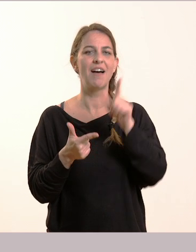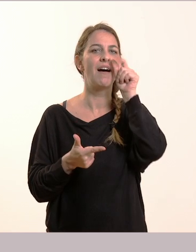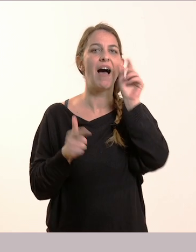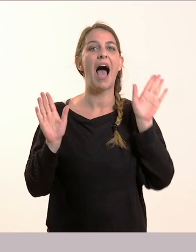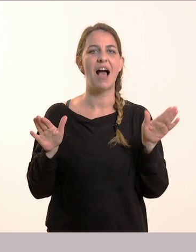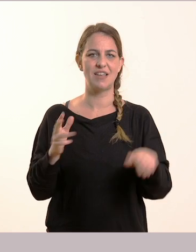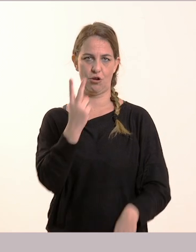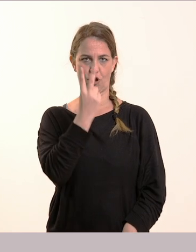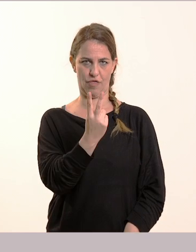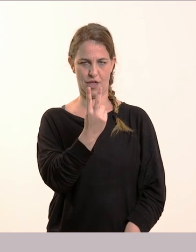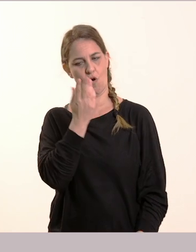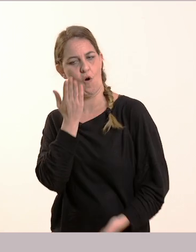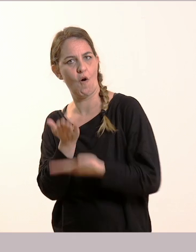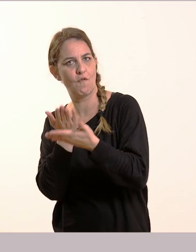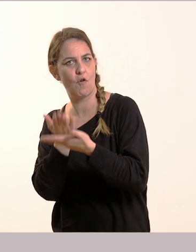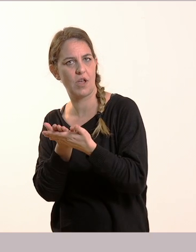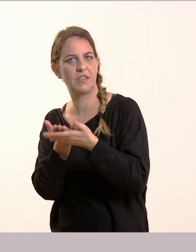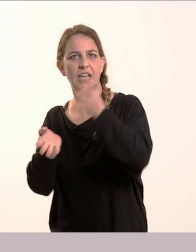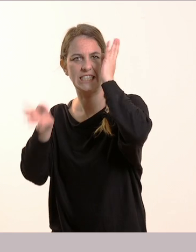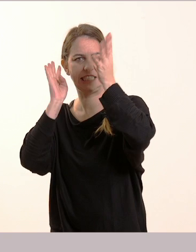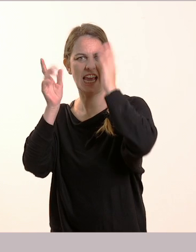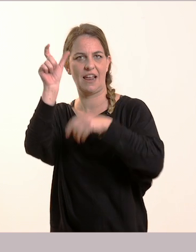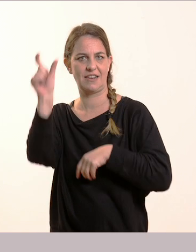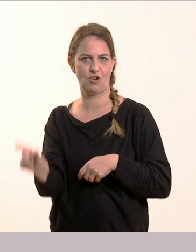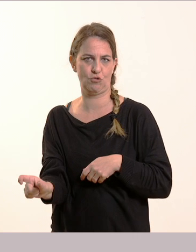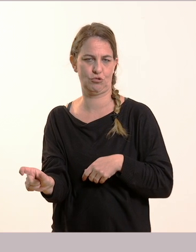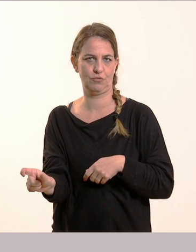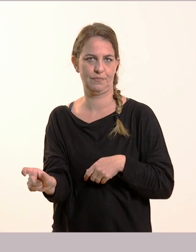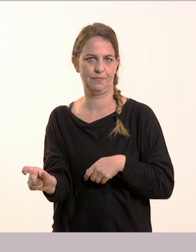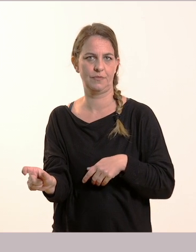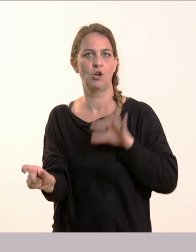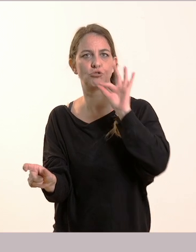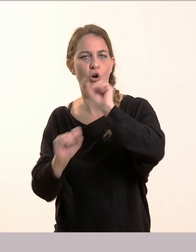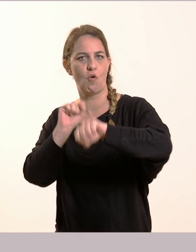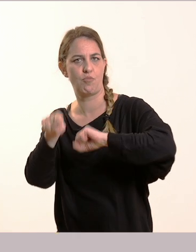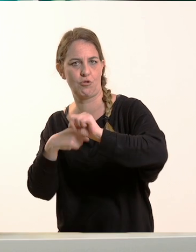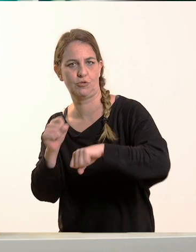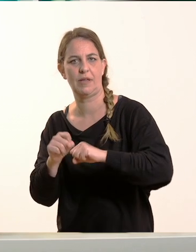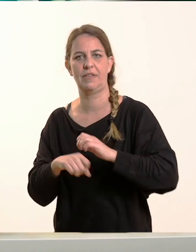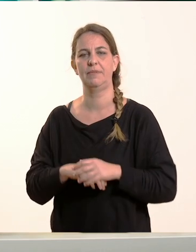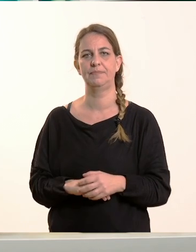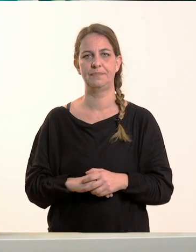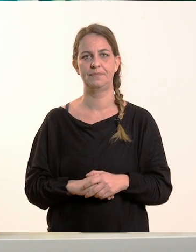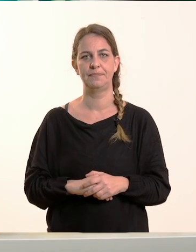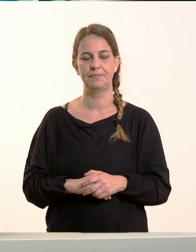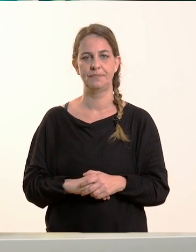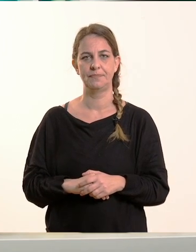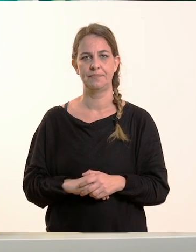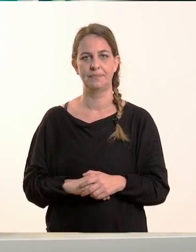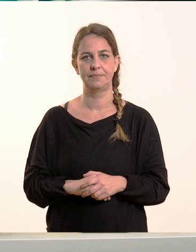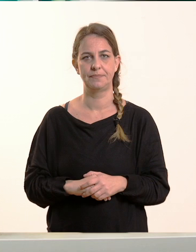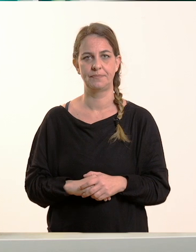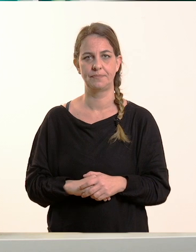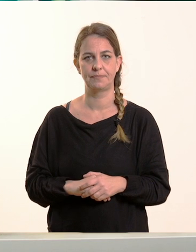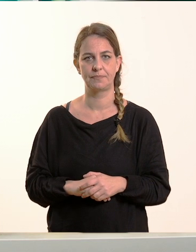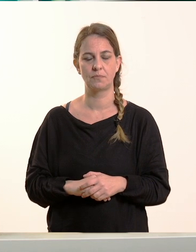βοήθησαν. Στην προσπάθειά του λοιπόν τον βοήθησαν. Οι φίλοι του, η Ελπίδα και ο Άγγελος. Γιατί χτυπούσε